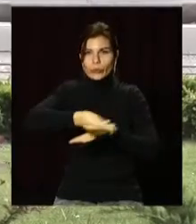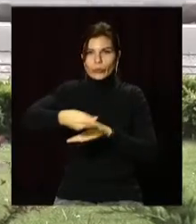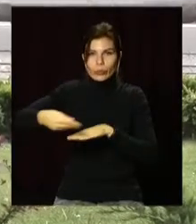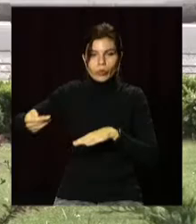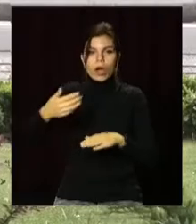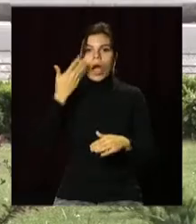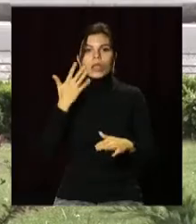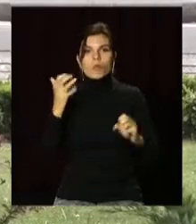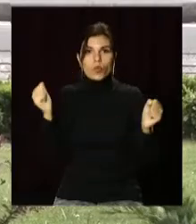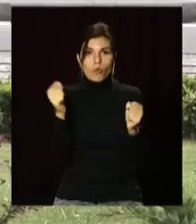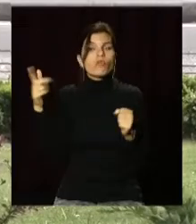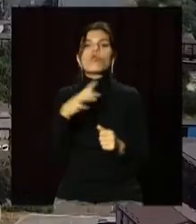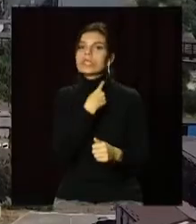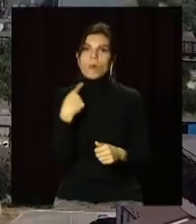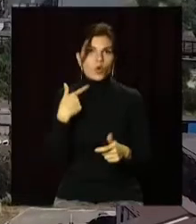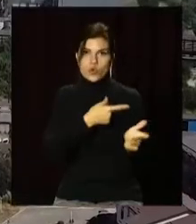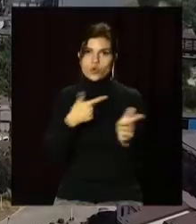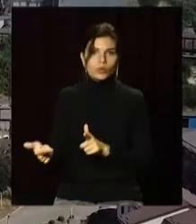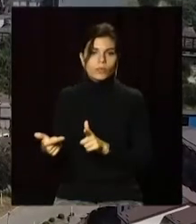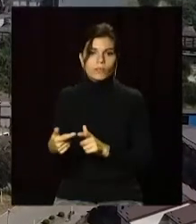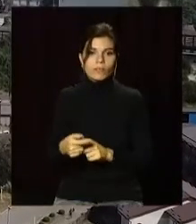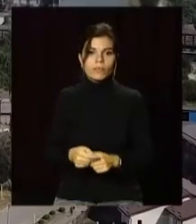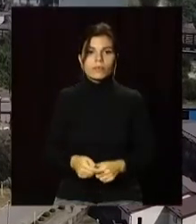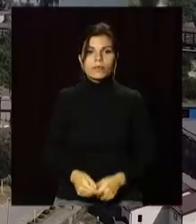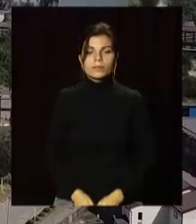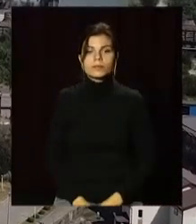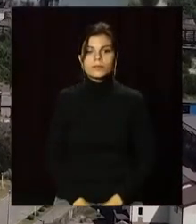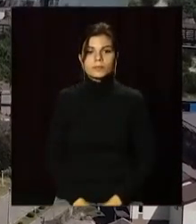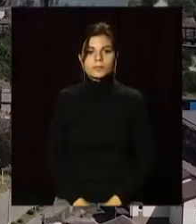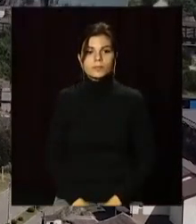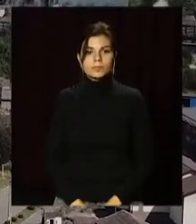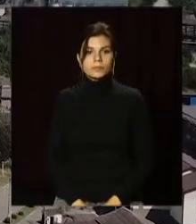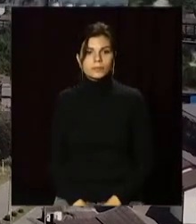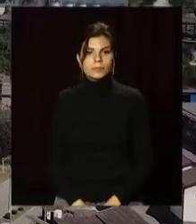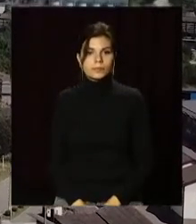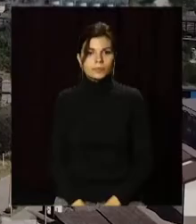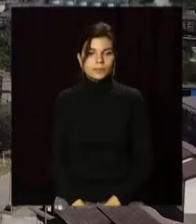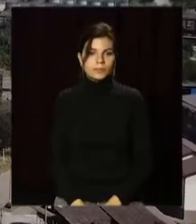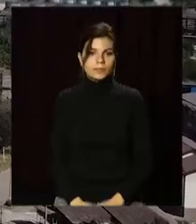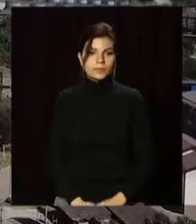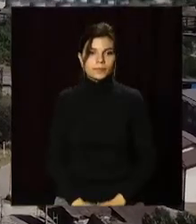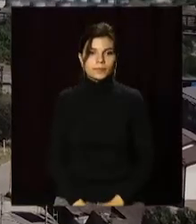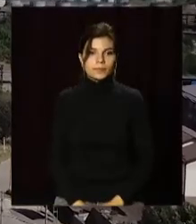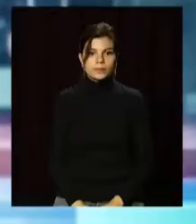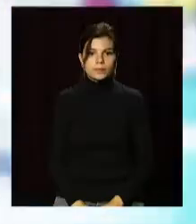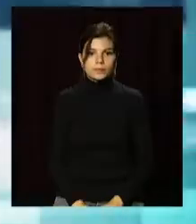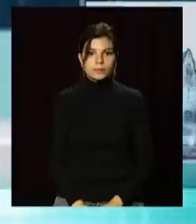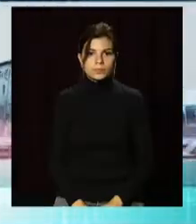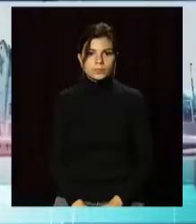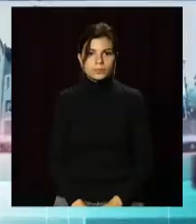посипання доріг вони забезпечені. Вікторія Вахрушина, Олександр Вернигоров, Open News, телеканал «Відкритий».